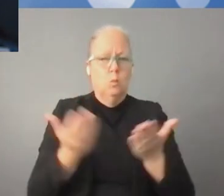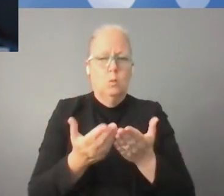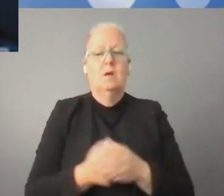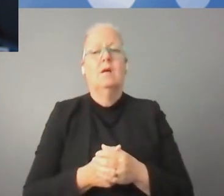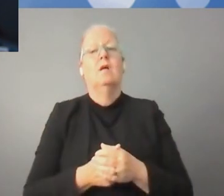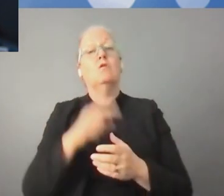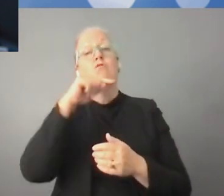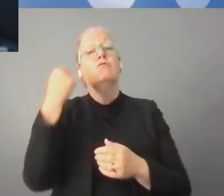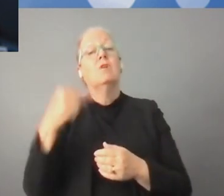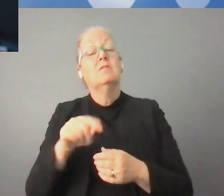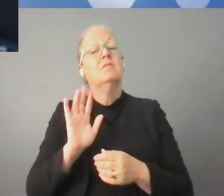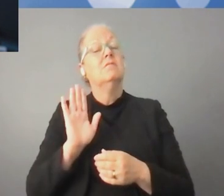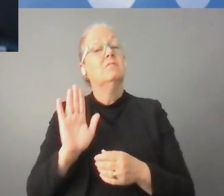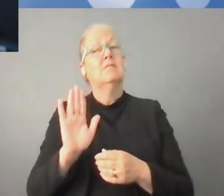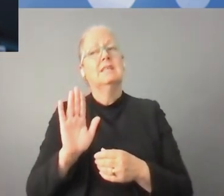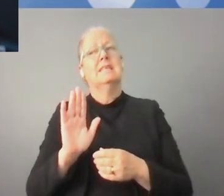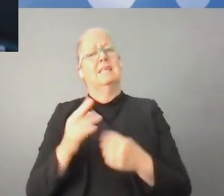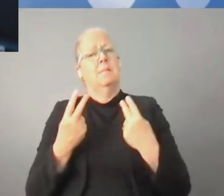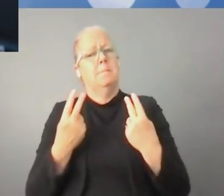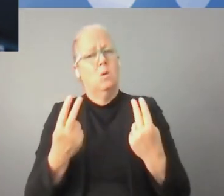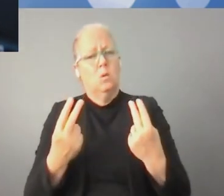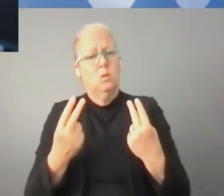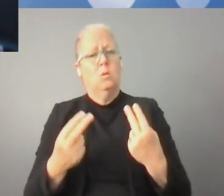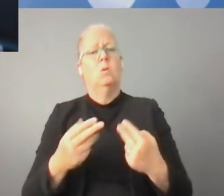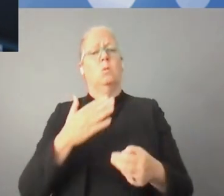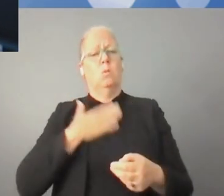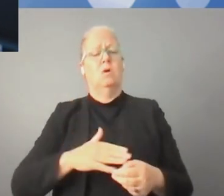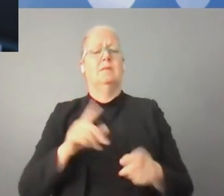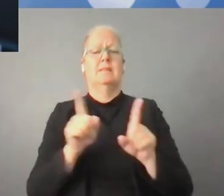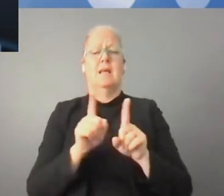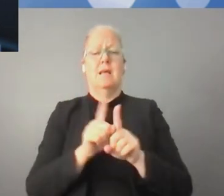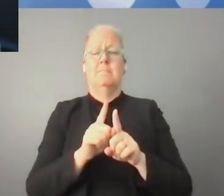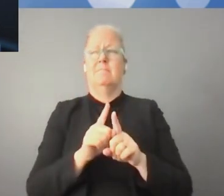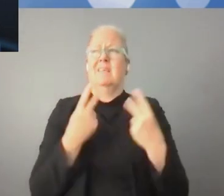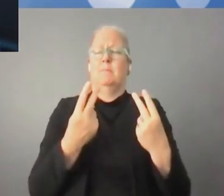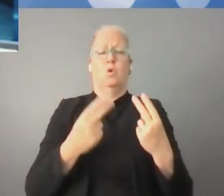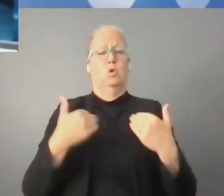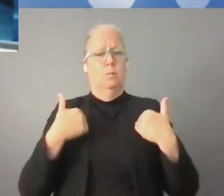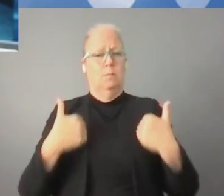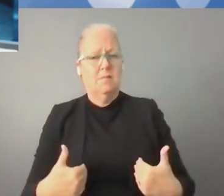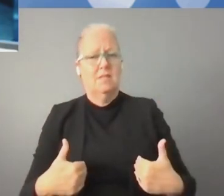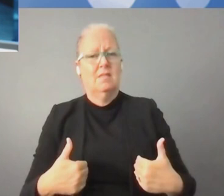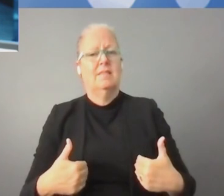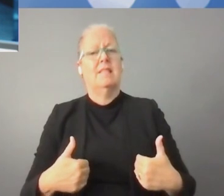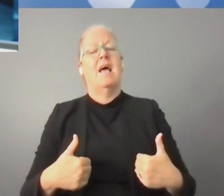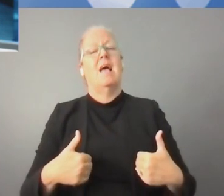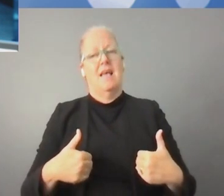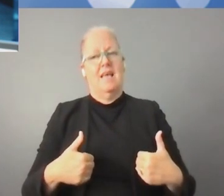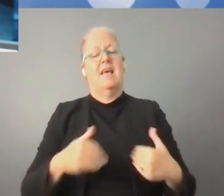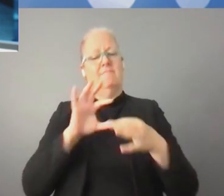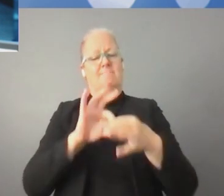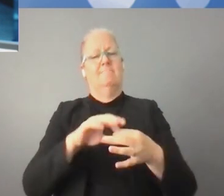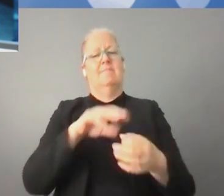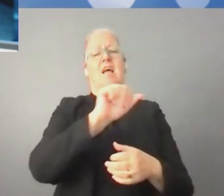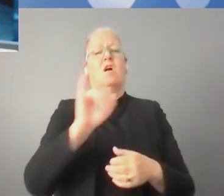الجانب الأخلاقي لا ننساه بنسبة لروسيا أهم شيء هو تصميم الذكاء الاستناعي